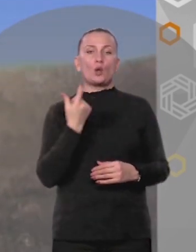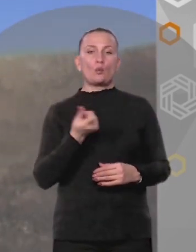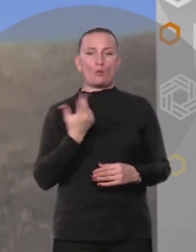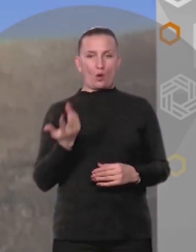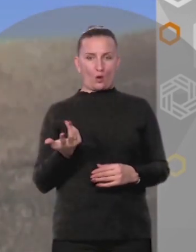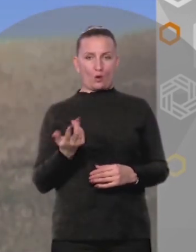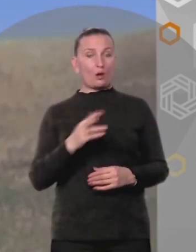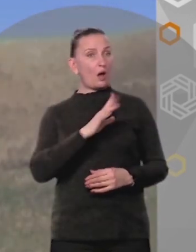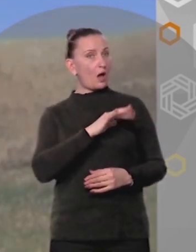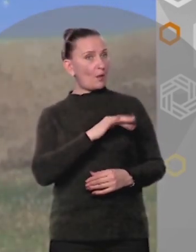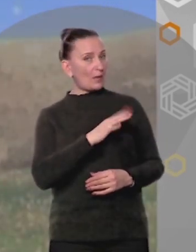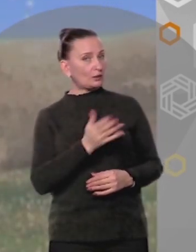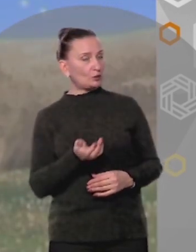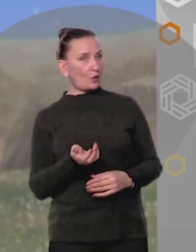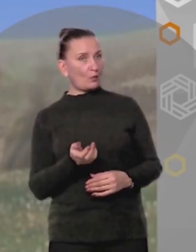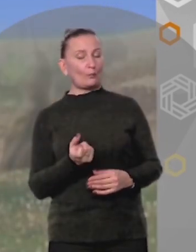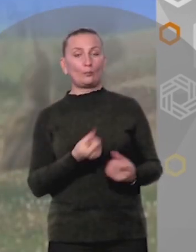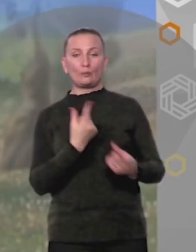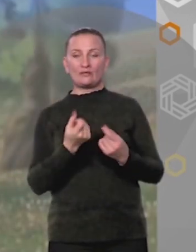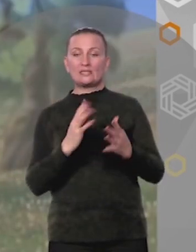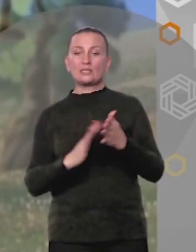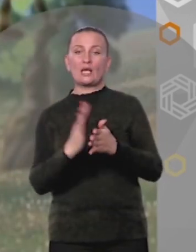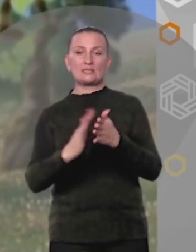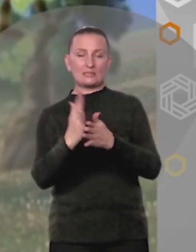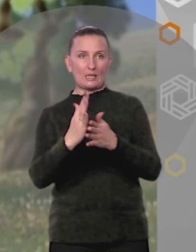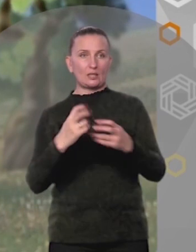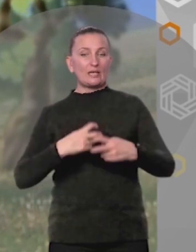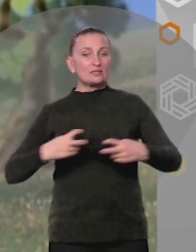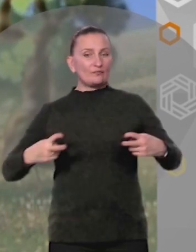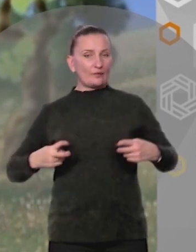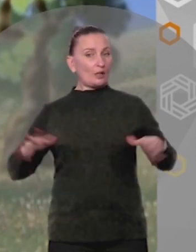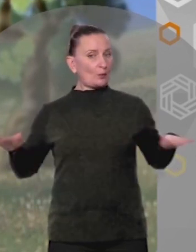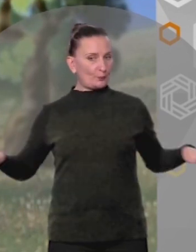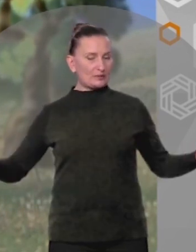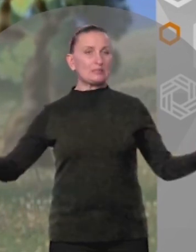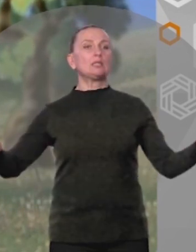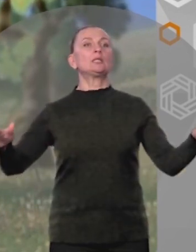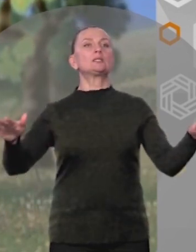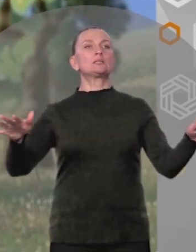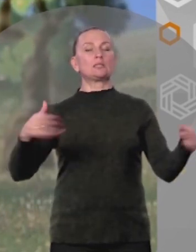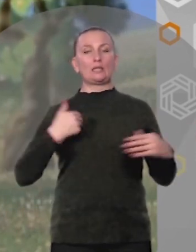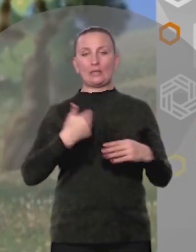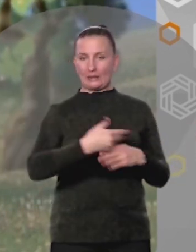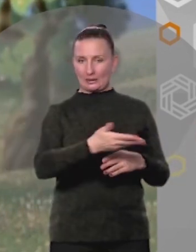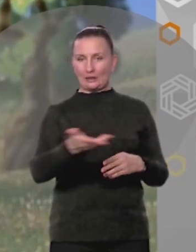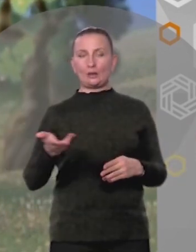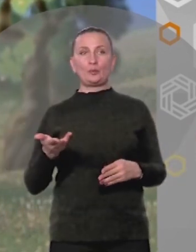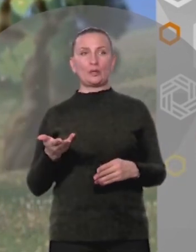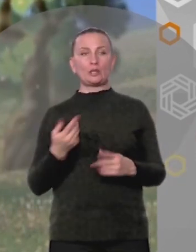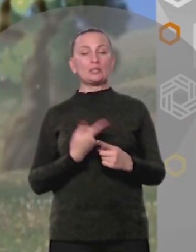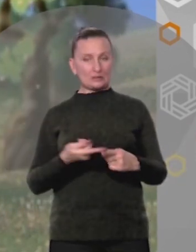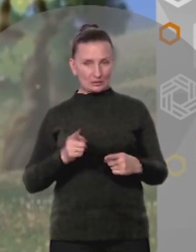А потом Появились растения, звери и птицы И мы